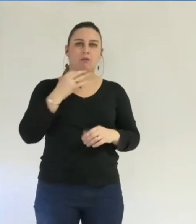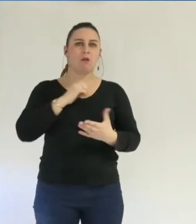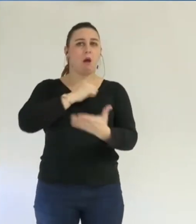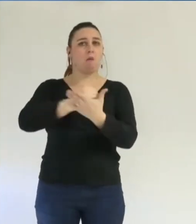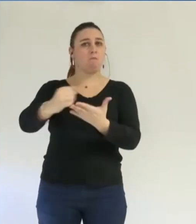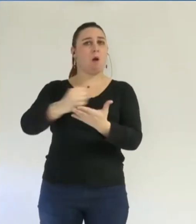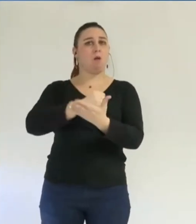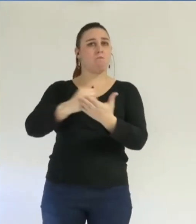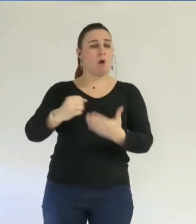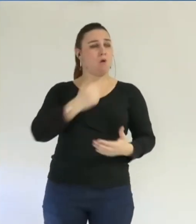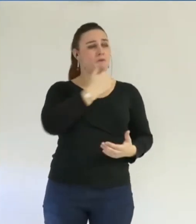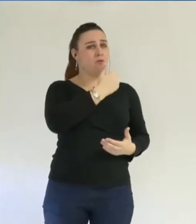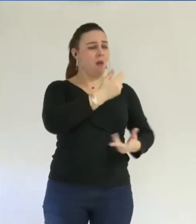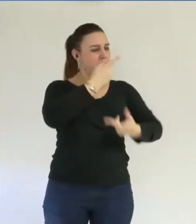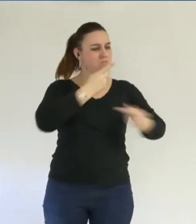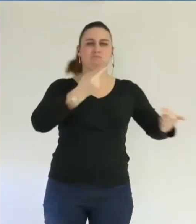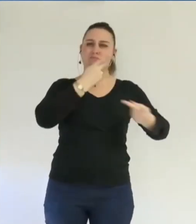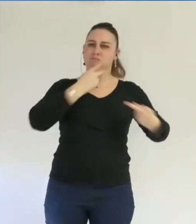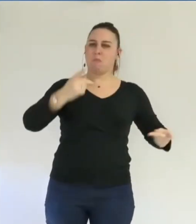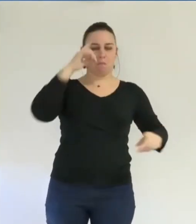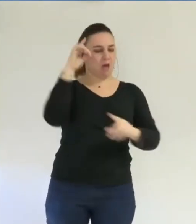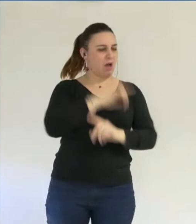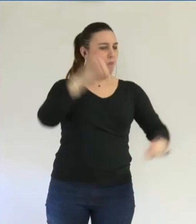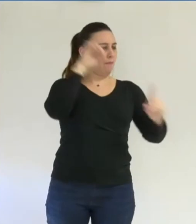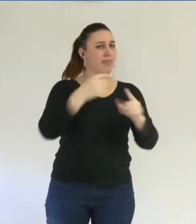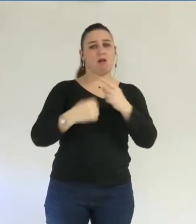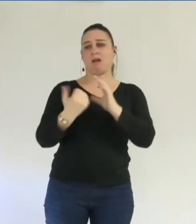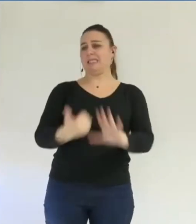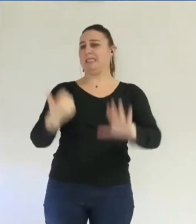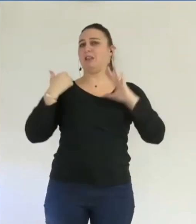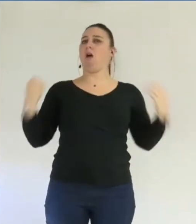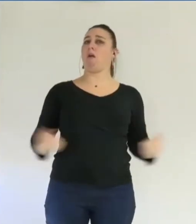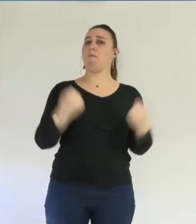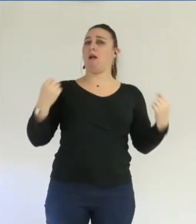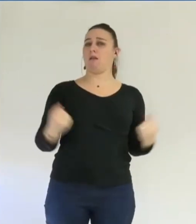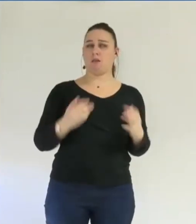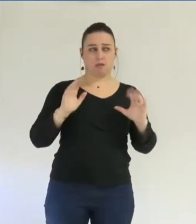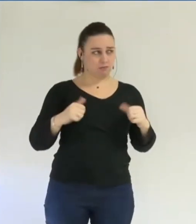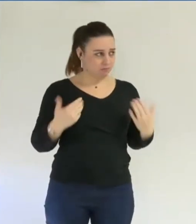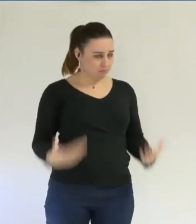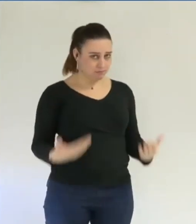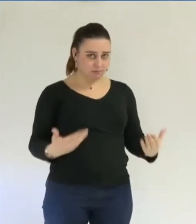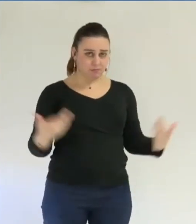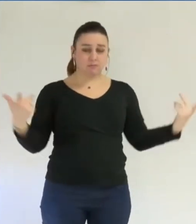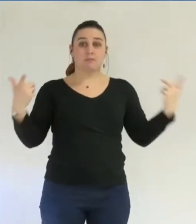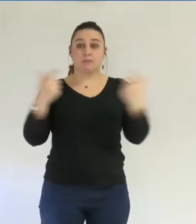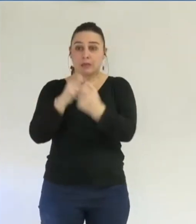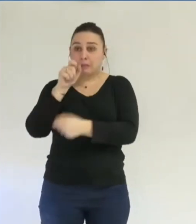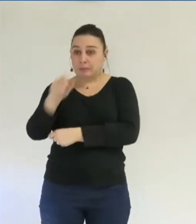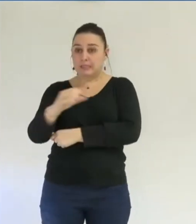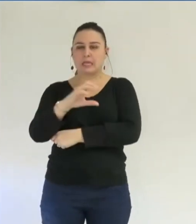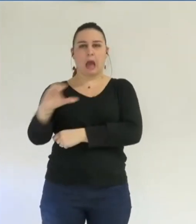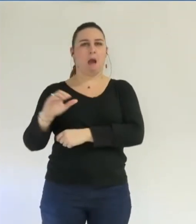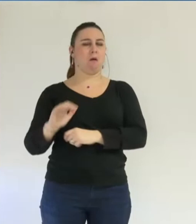que vous avez si souvent dénoncée pendant la campagne s'est-elle exercée dans ce dossier très particulièrement ? Je rappelle